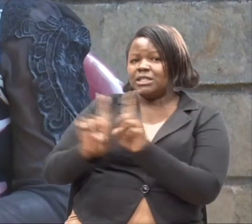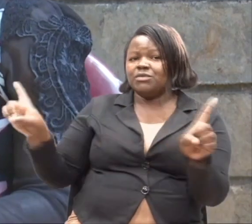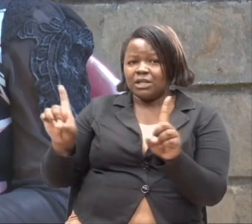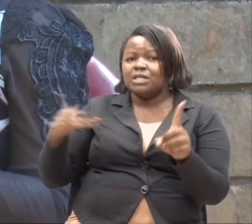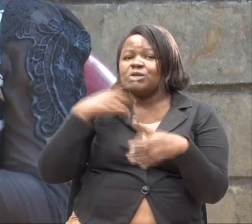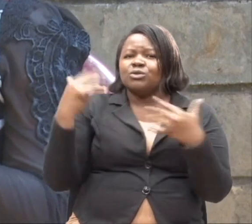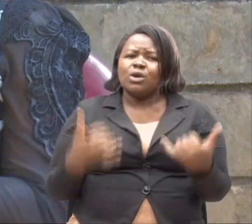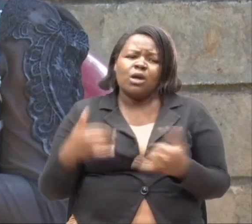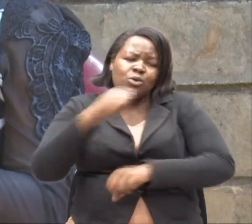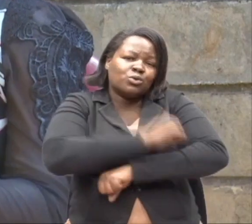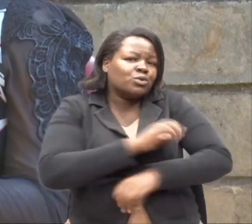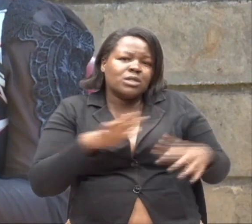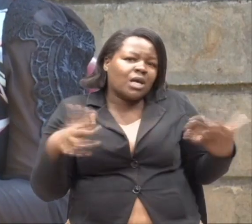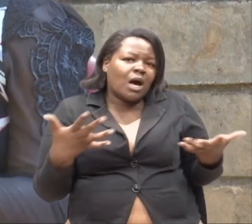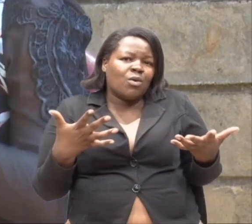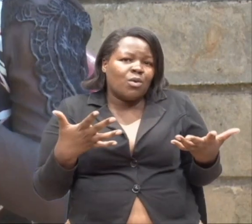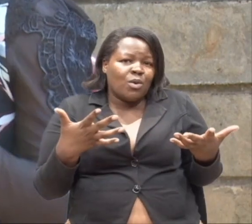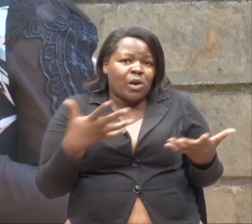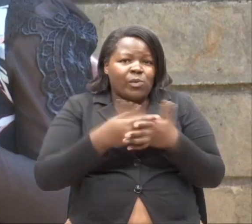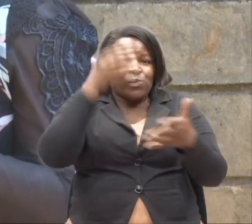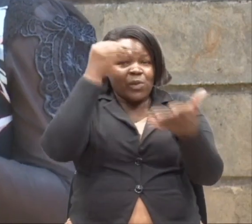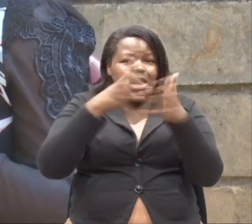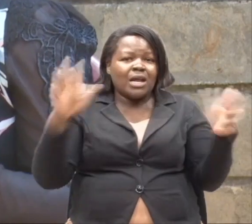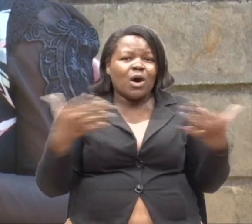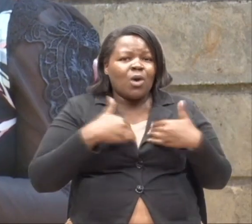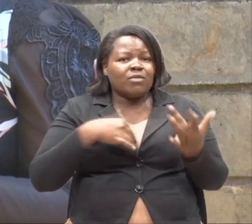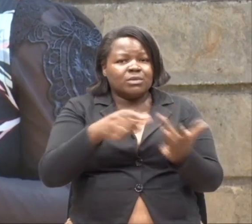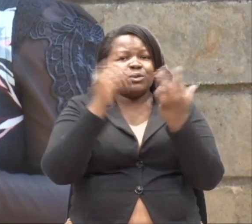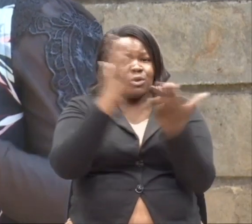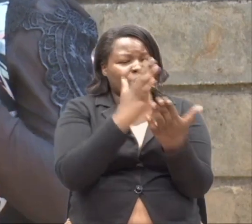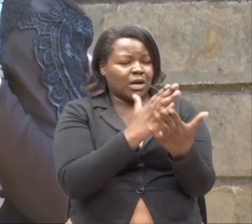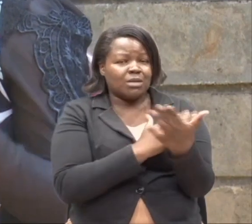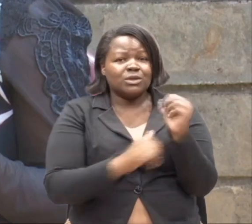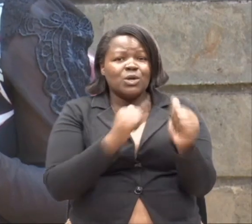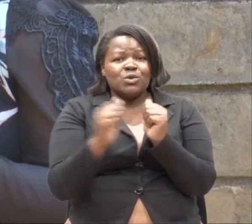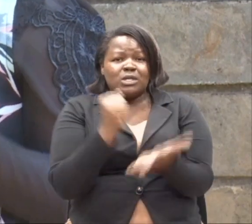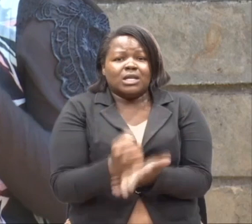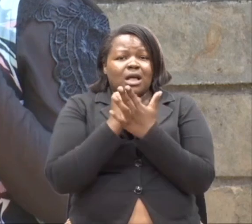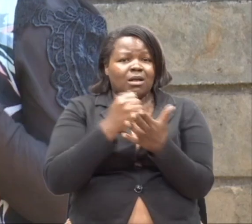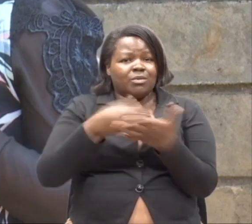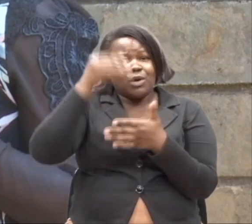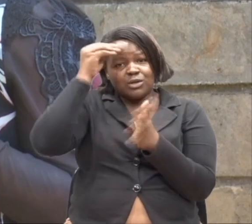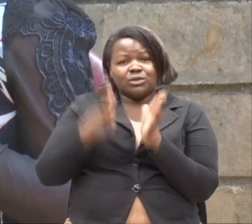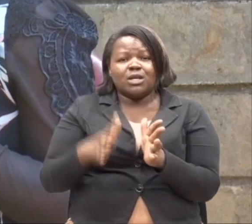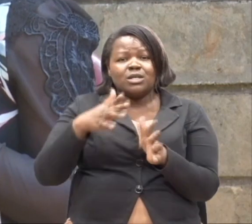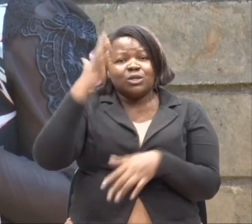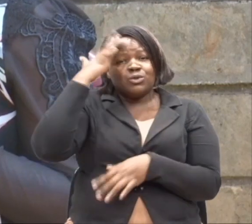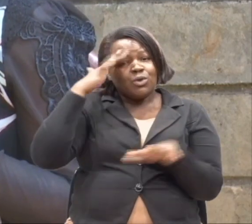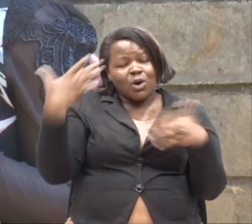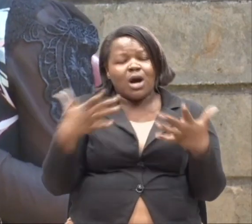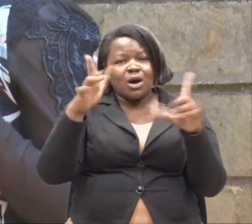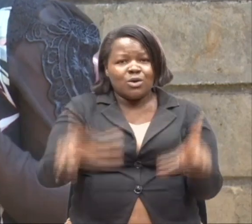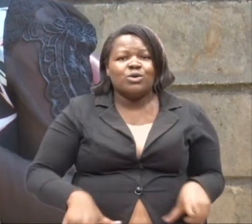koviti. you have special programs? Zinazo saidi ya wanafunzi. Kujua vizuri kuhishi na hawa watu